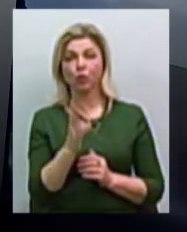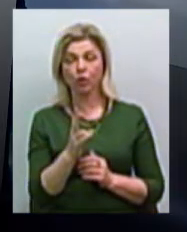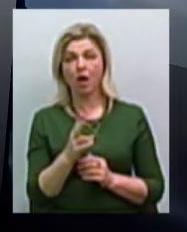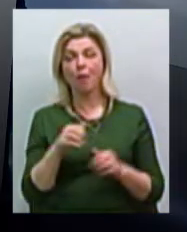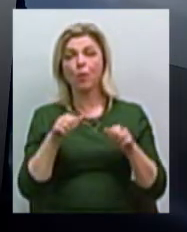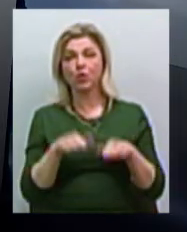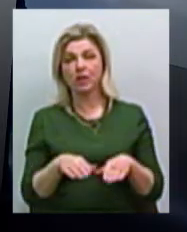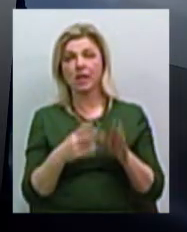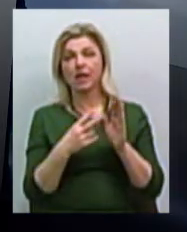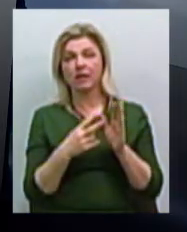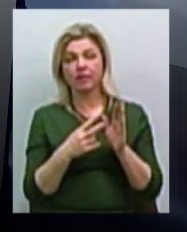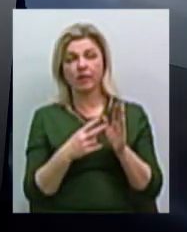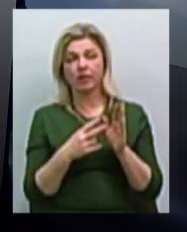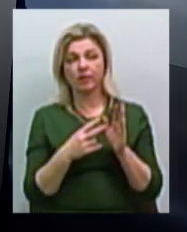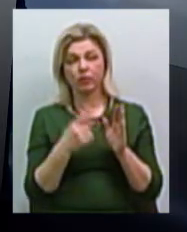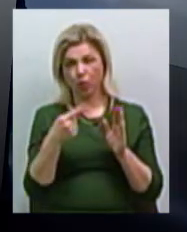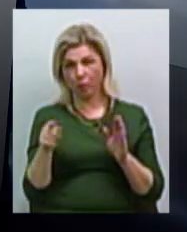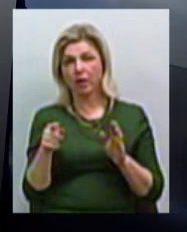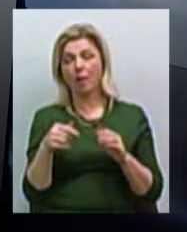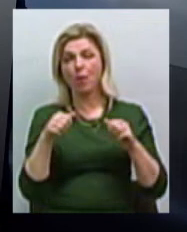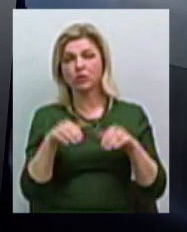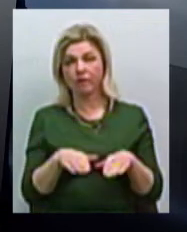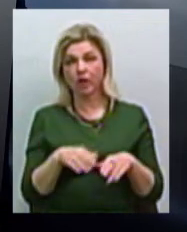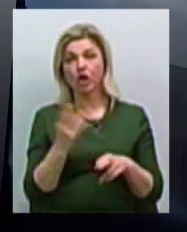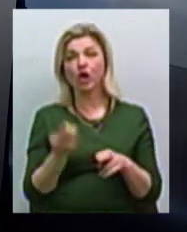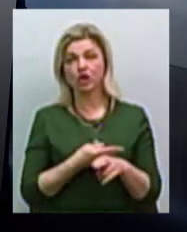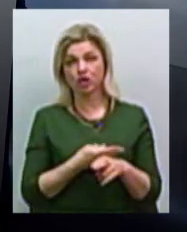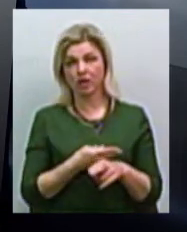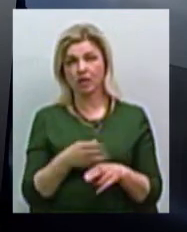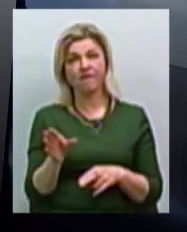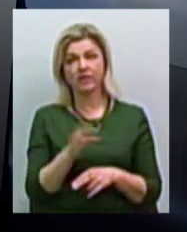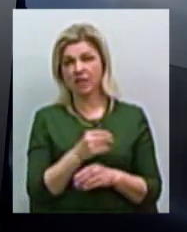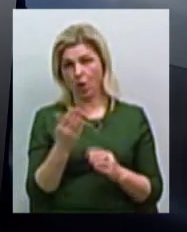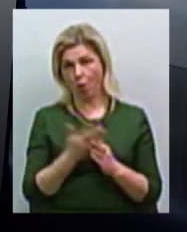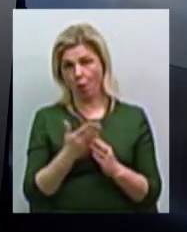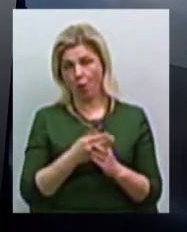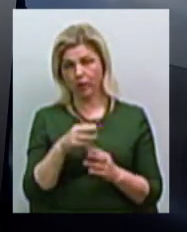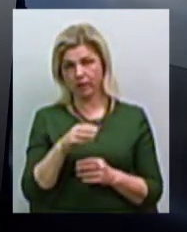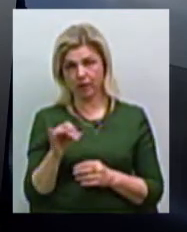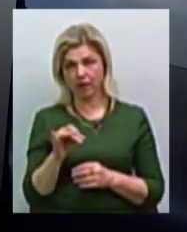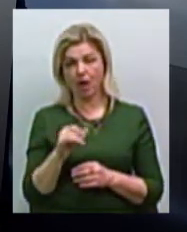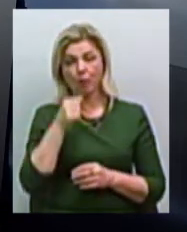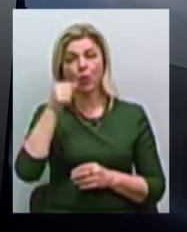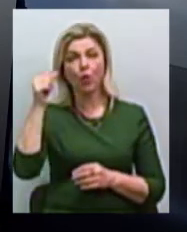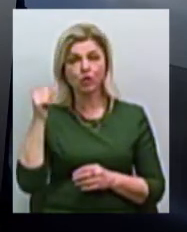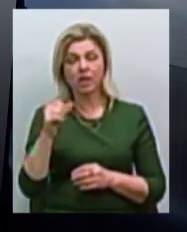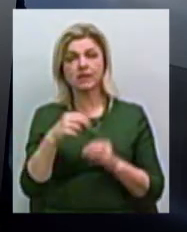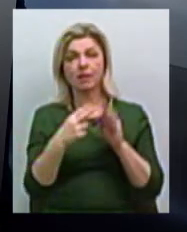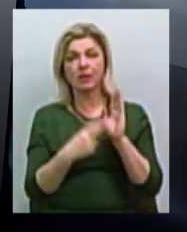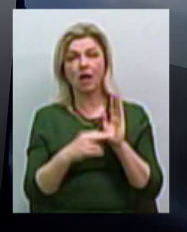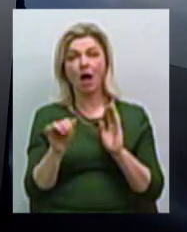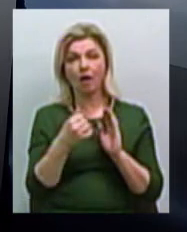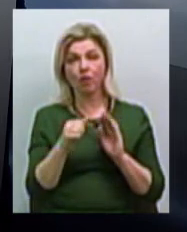постановлению 76,8, лишився злігот. Але у в такому, ми в прошлом році, 17 августа,